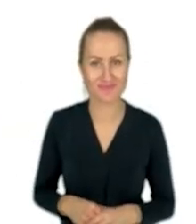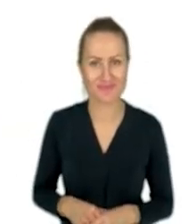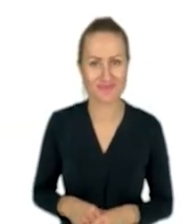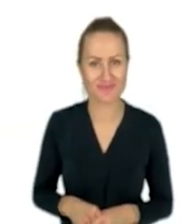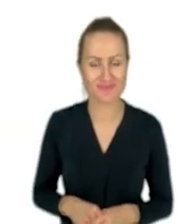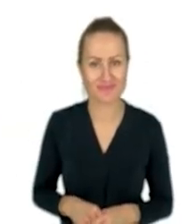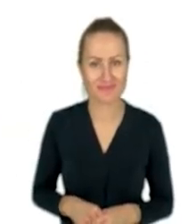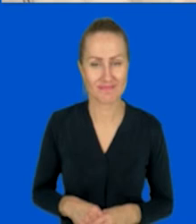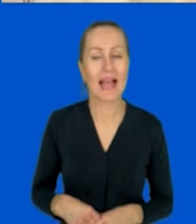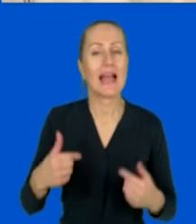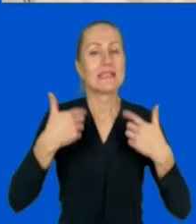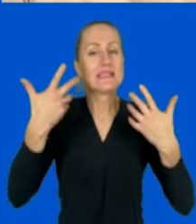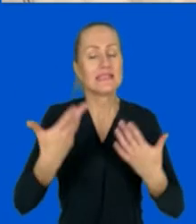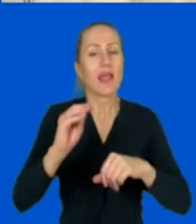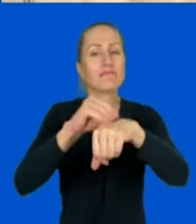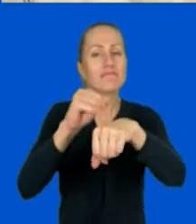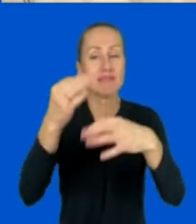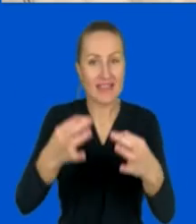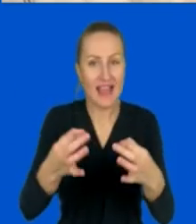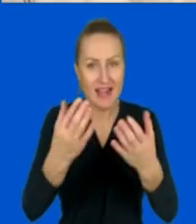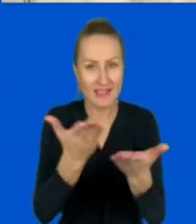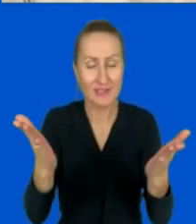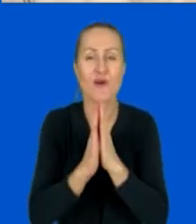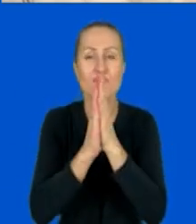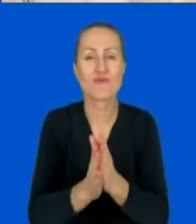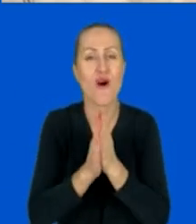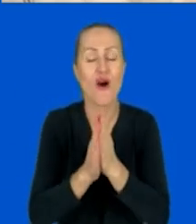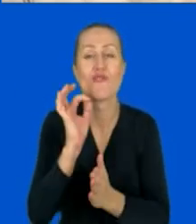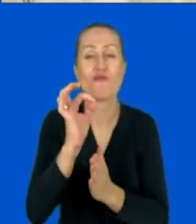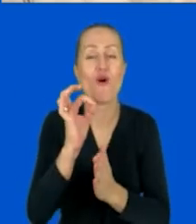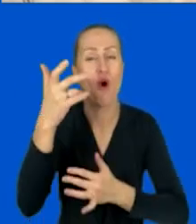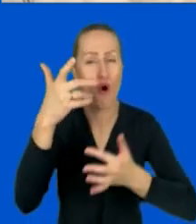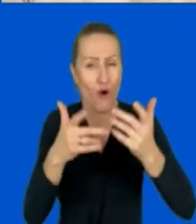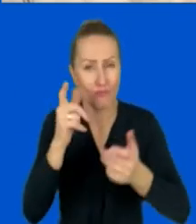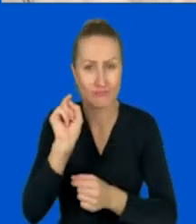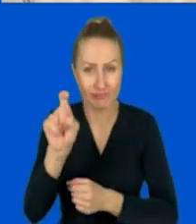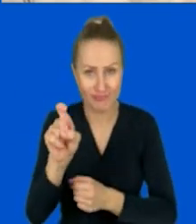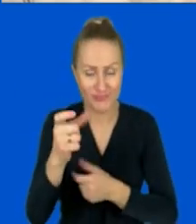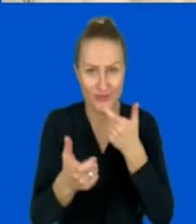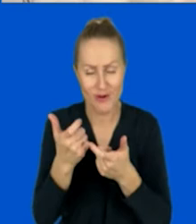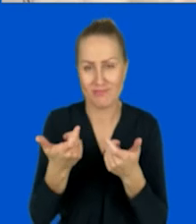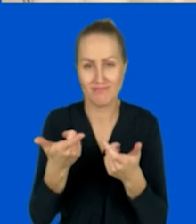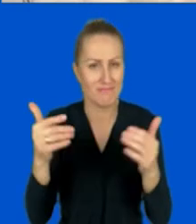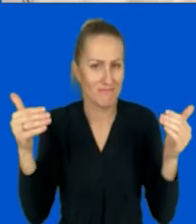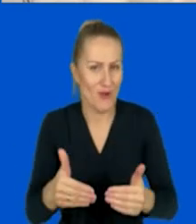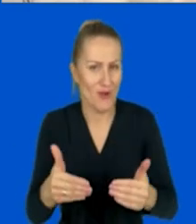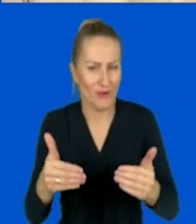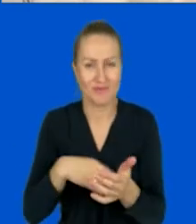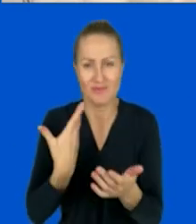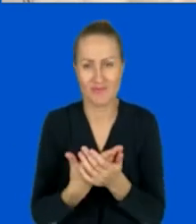Chciałabym was prosić teraz, żebyście dołączyli na swoim urządzeniu, może to być na waszym